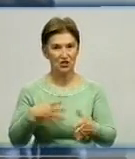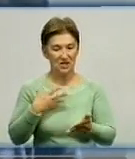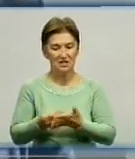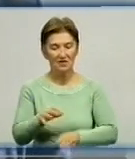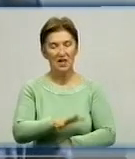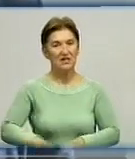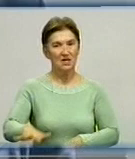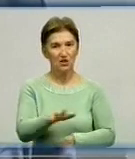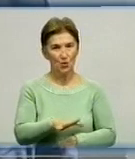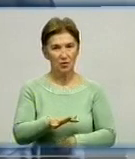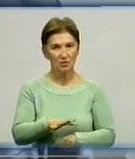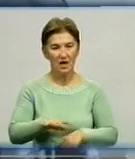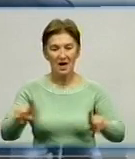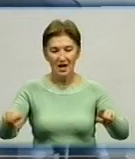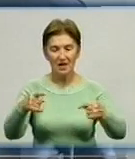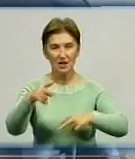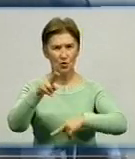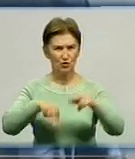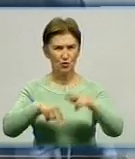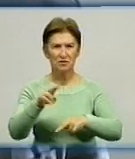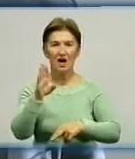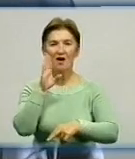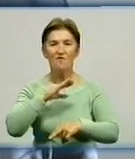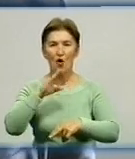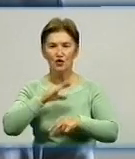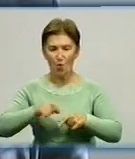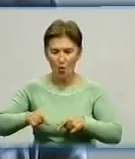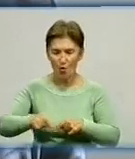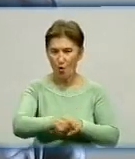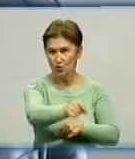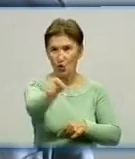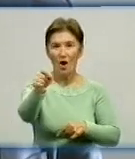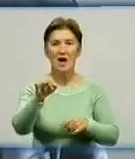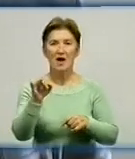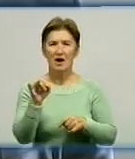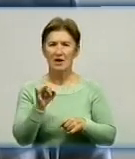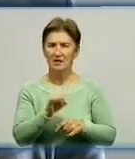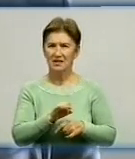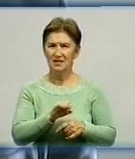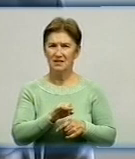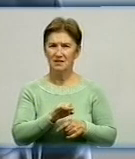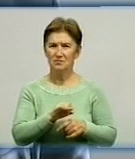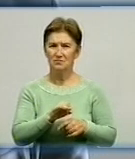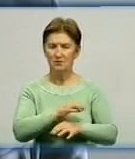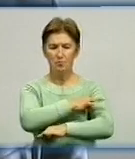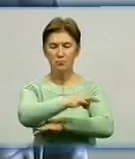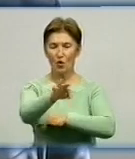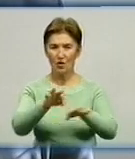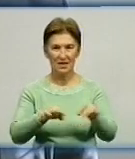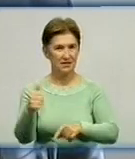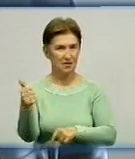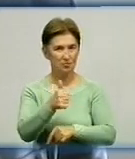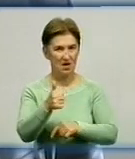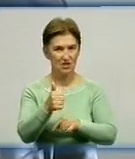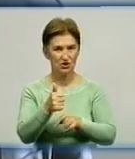реконструкція водогону селища і очисних споруд. Перва черга